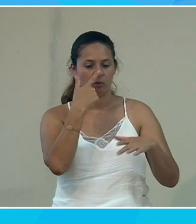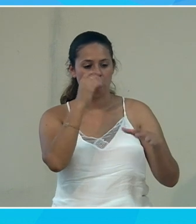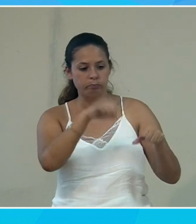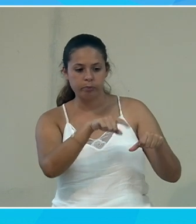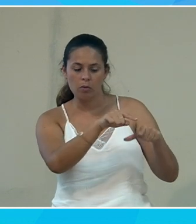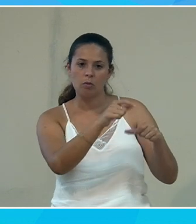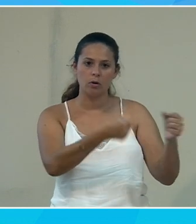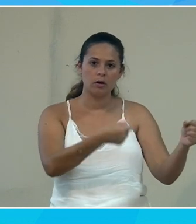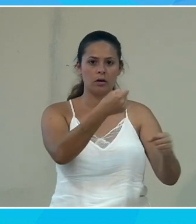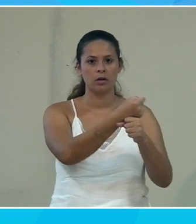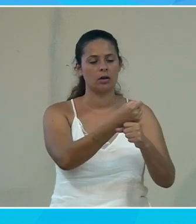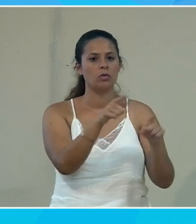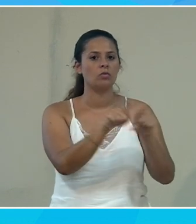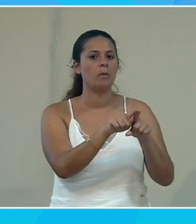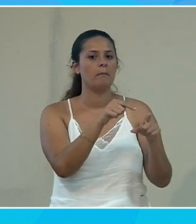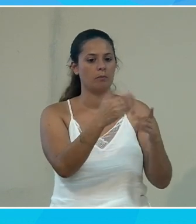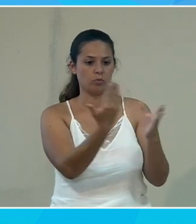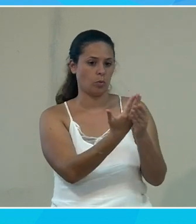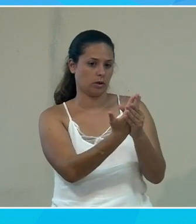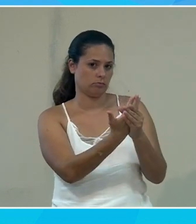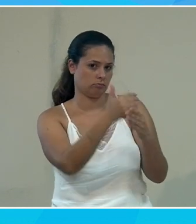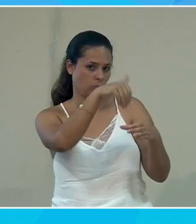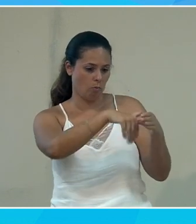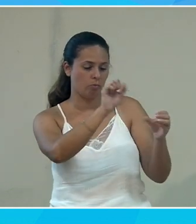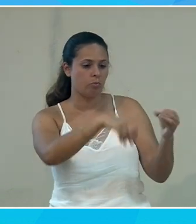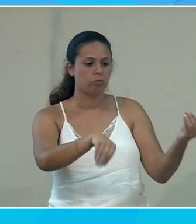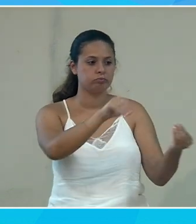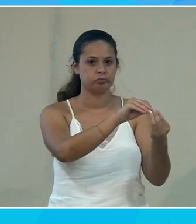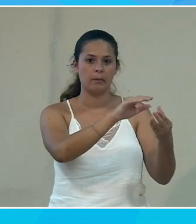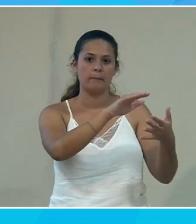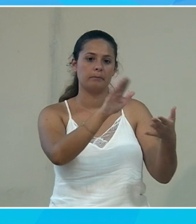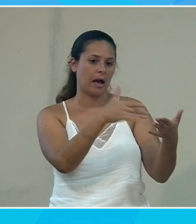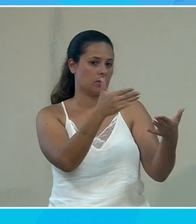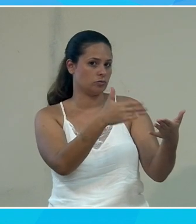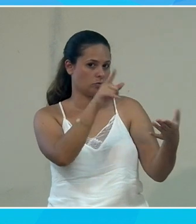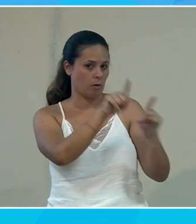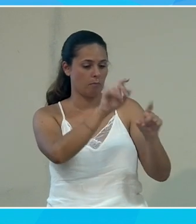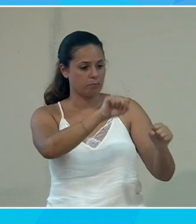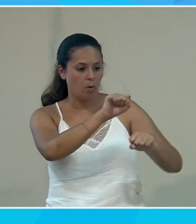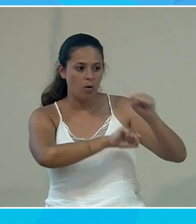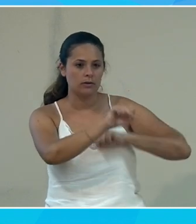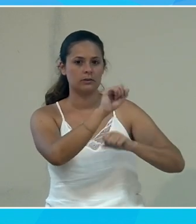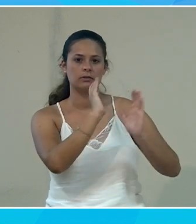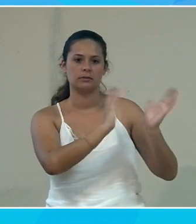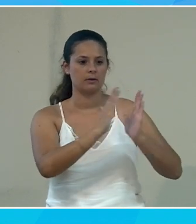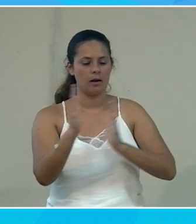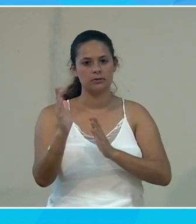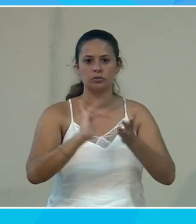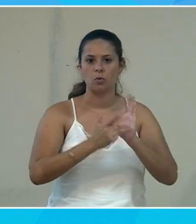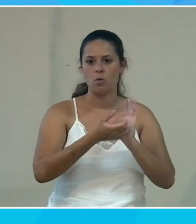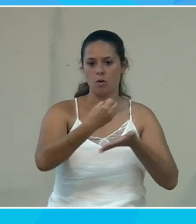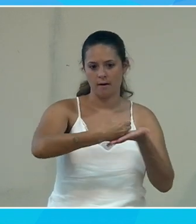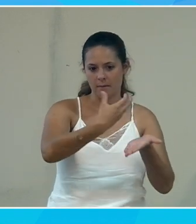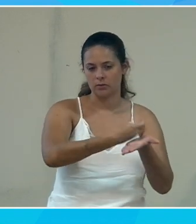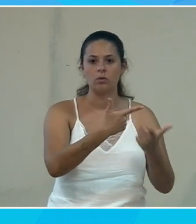créer quelque part des dossiers dans ces dossiers on peut rajouter des pages et donc ça permet de s'organiser de classer ces informations